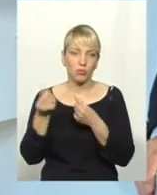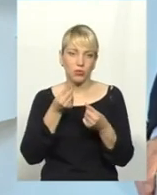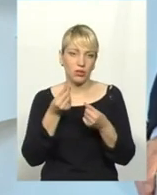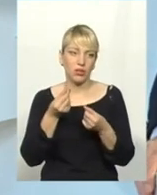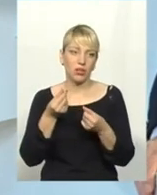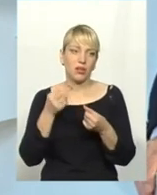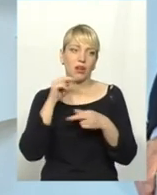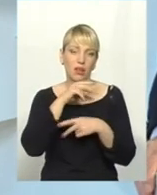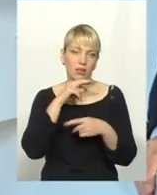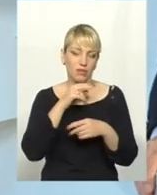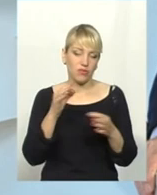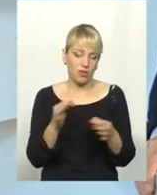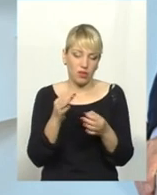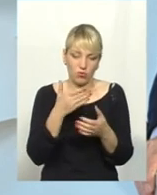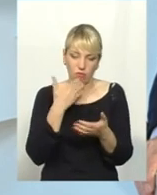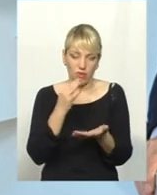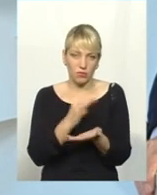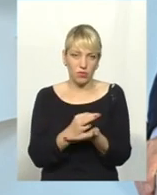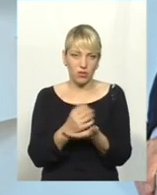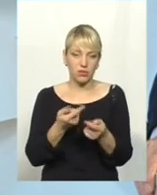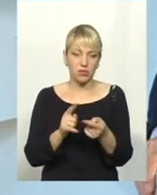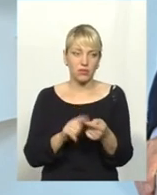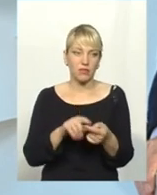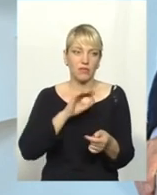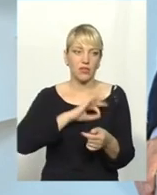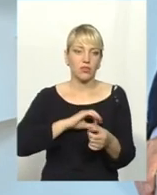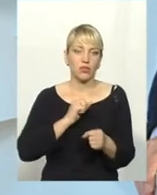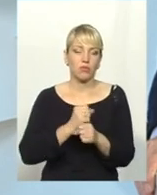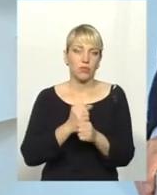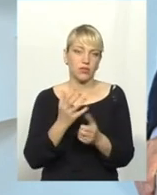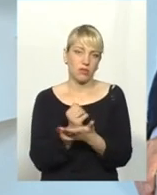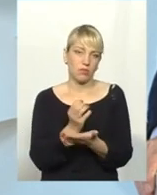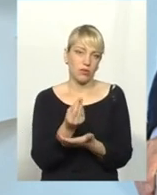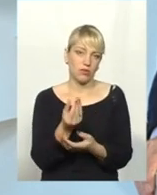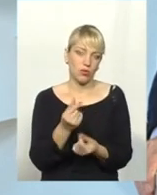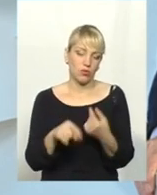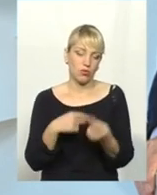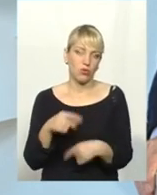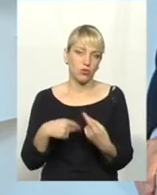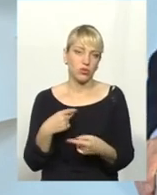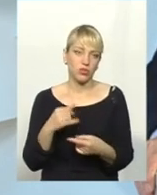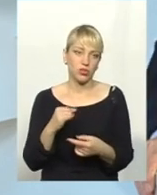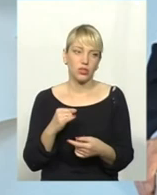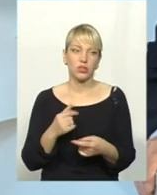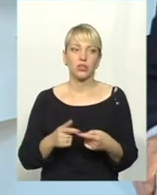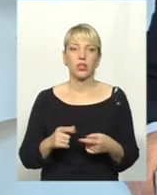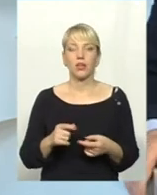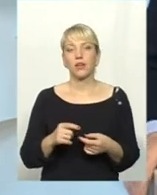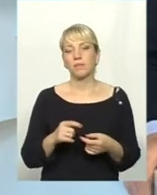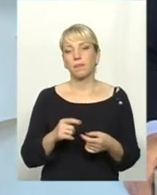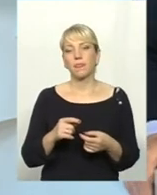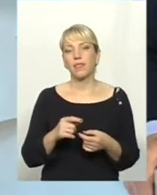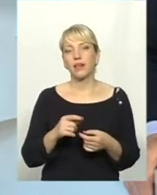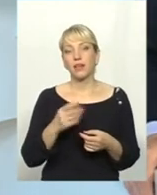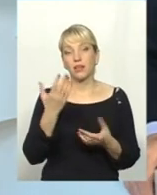ніякої, адміністративно, і це набагато вигідніше робити, як гроші. З гроші дуже великі покарання, і